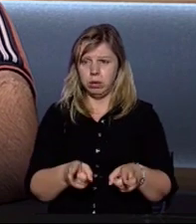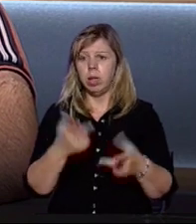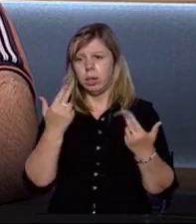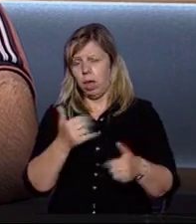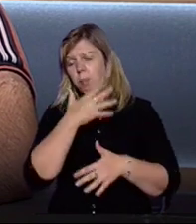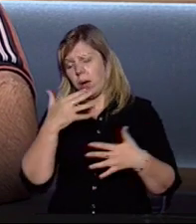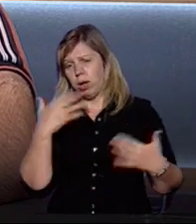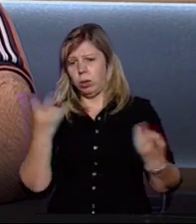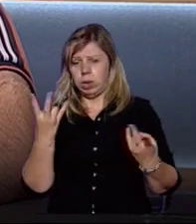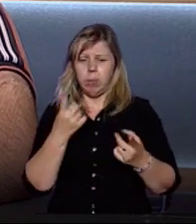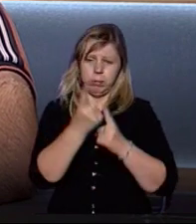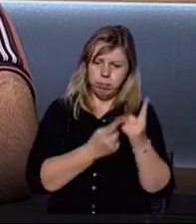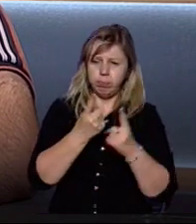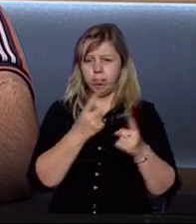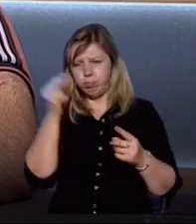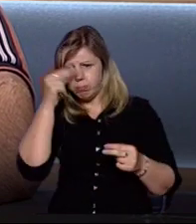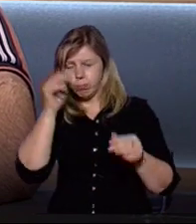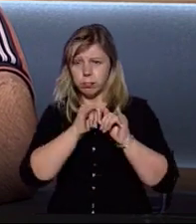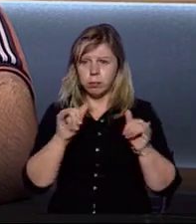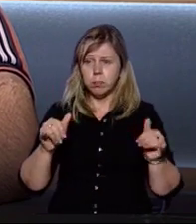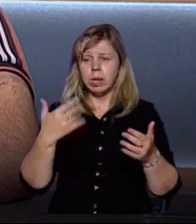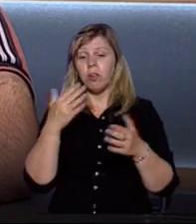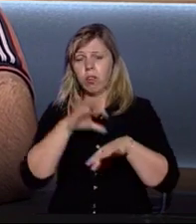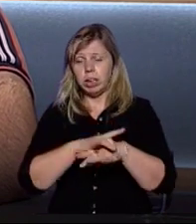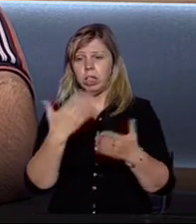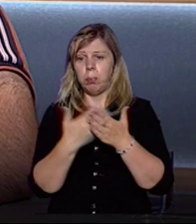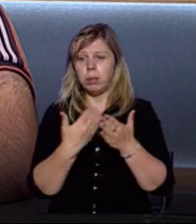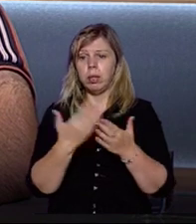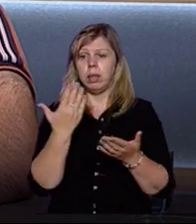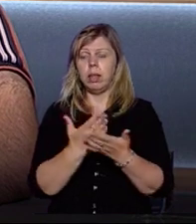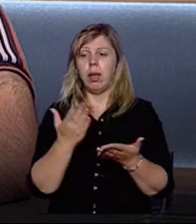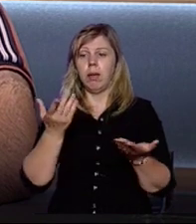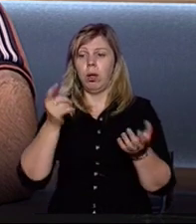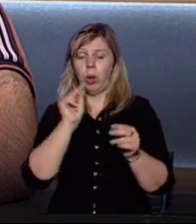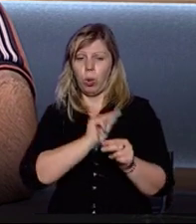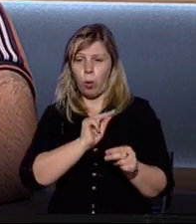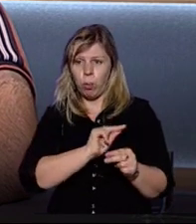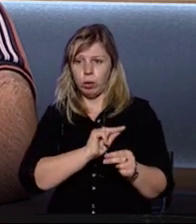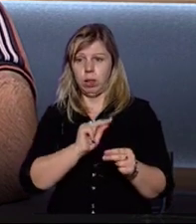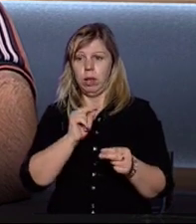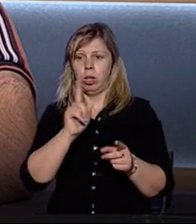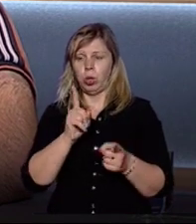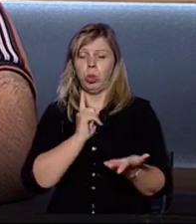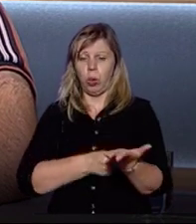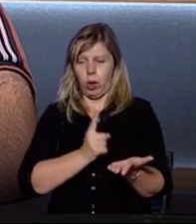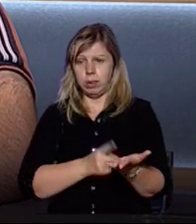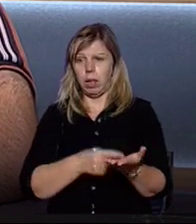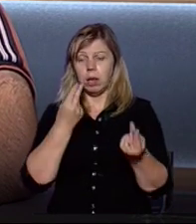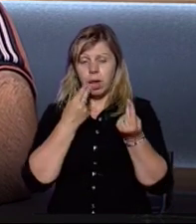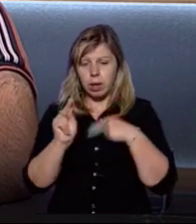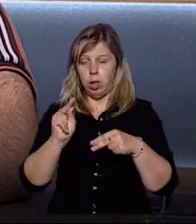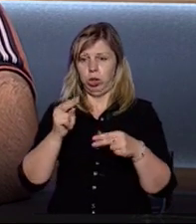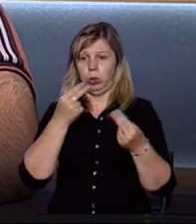звичайно, багато що треба внести в змін, але фактично є приклад до функціонування роботи, які доказали, що покращення